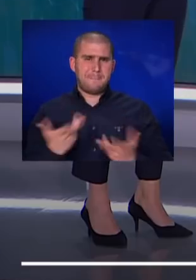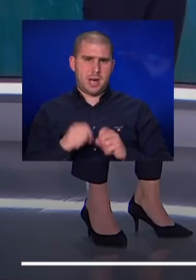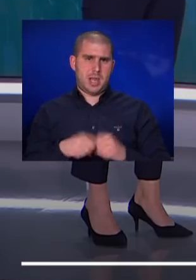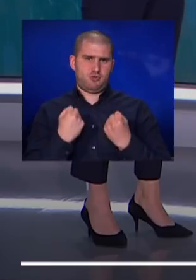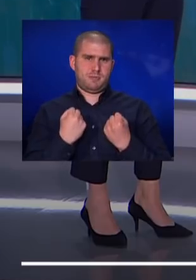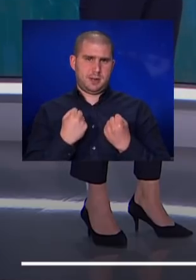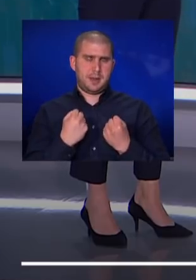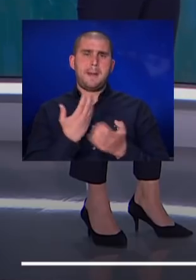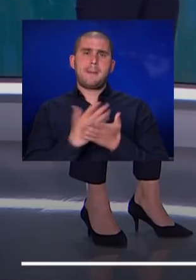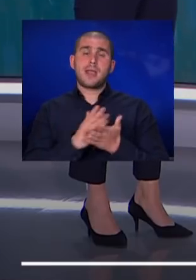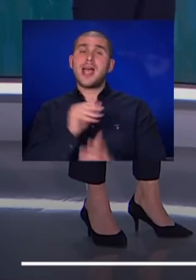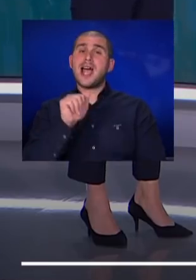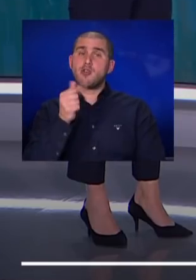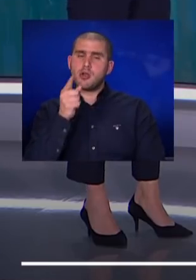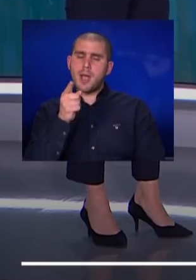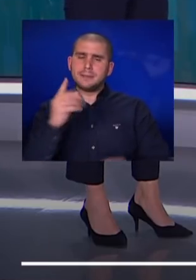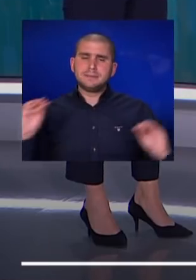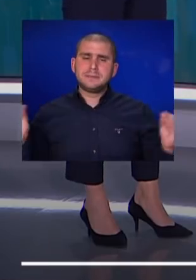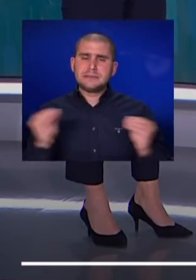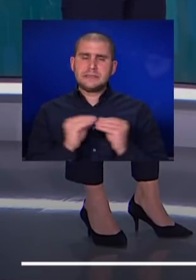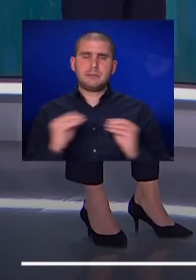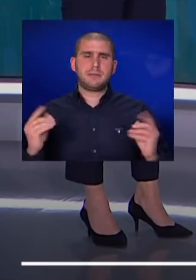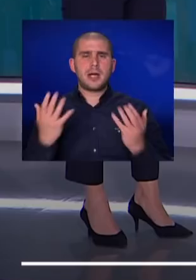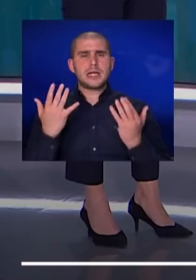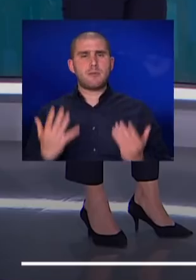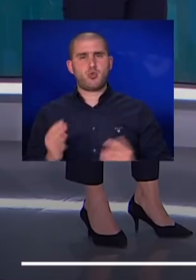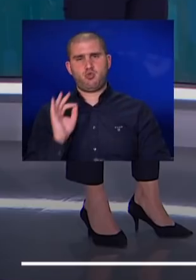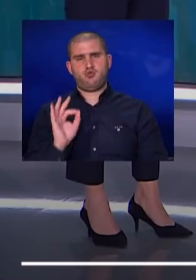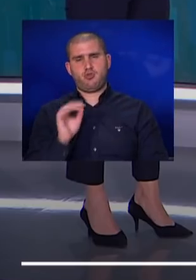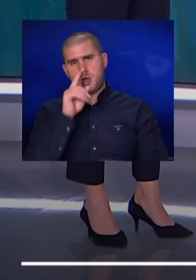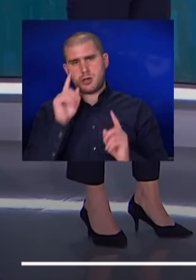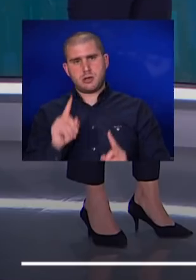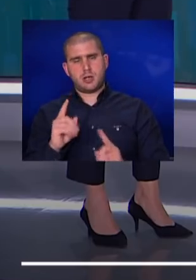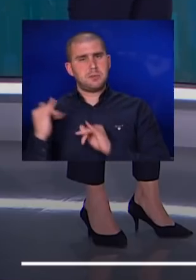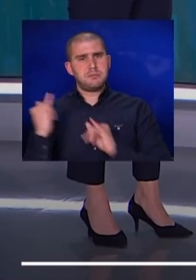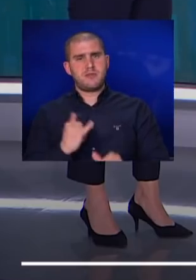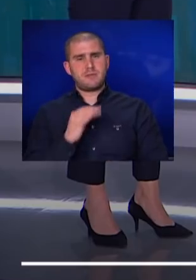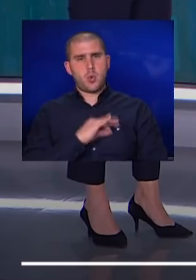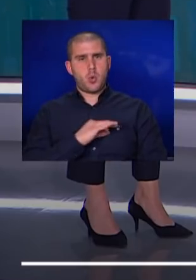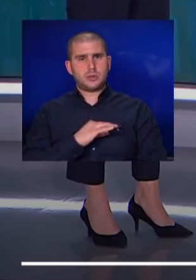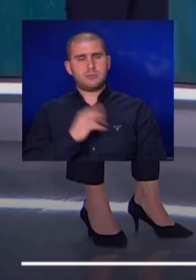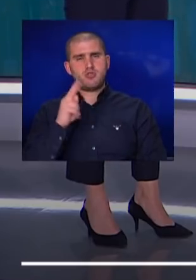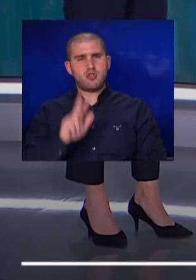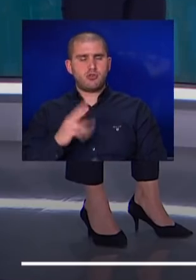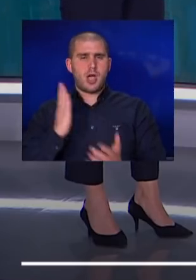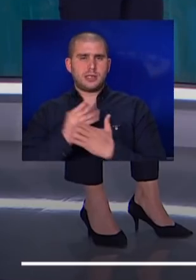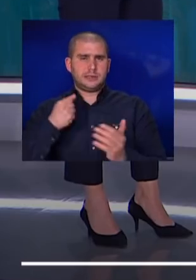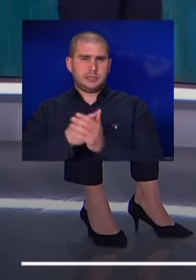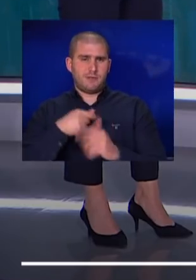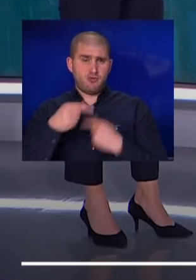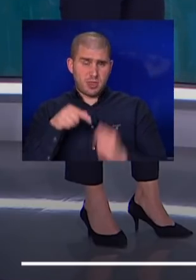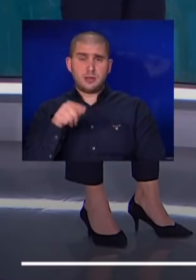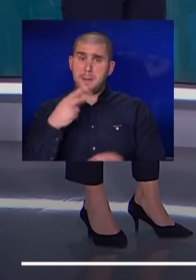הזה בהחלטה הראשונה שהם יצמצמים את כמות הגז שהם יביאים מרוסיה בשני שלישת סוף השנה. המענה לזה,